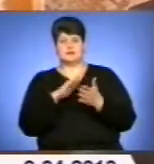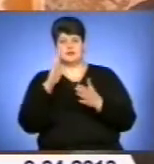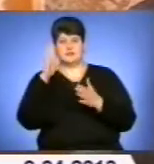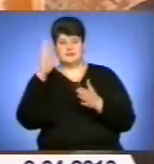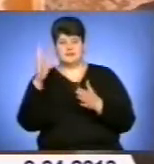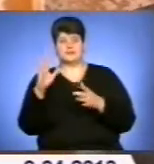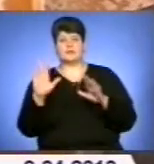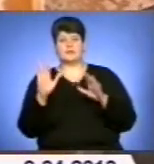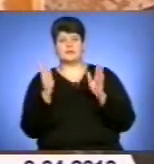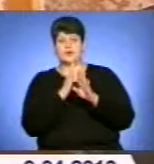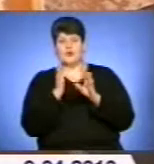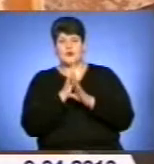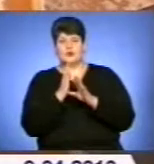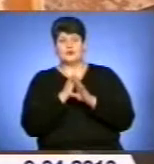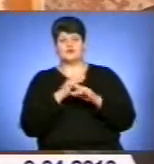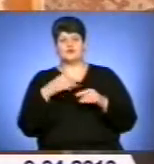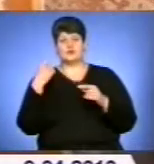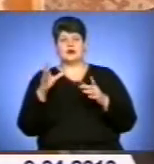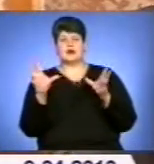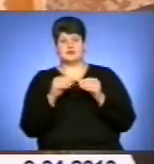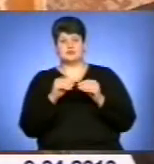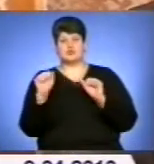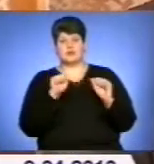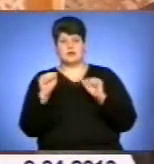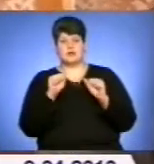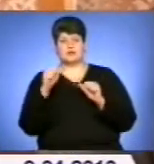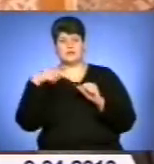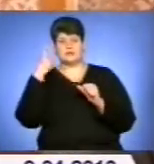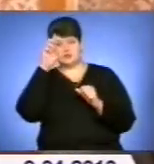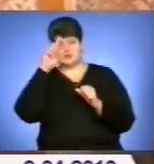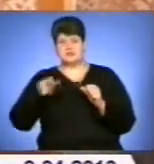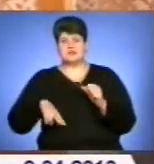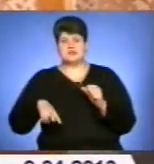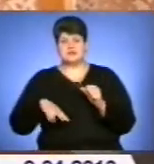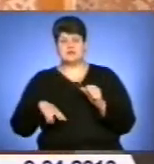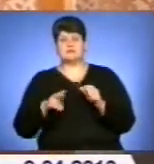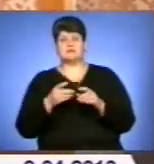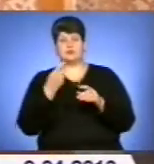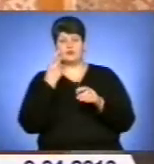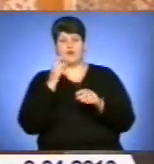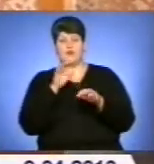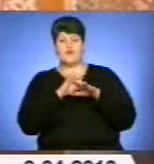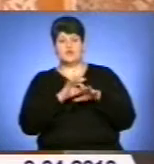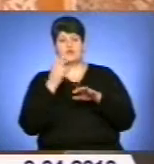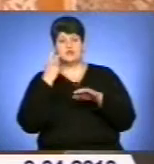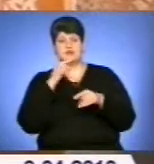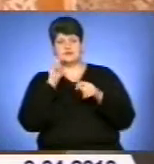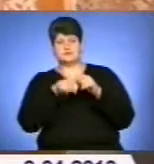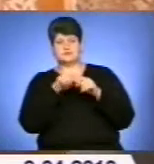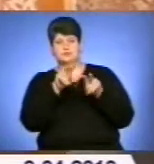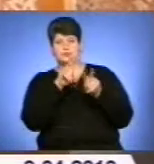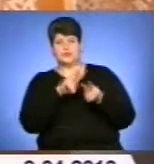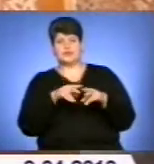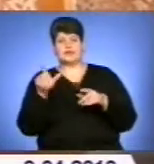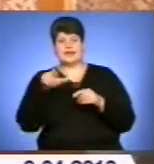попри надзвичайні ситуації, обдежи адміністрації, попри водного господарства, зійснюються постійні маніютори за гідрологічною обстановкою на річках